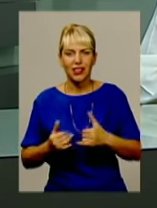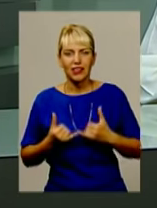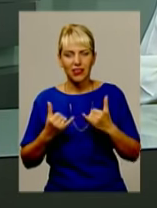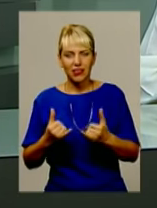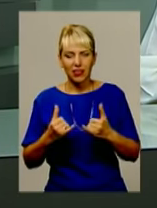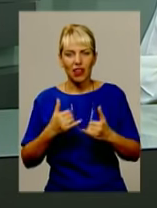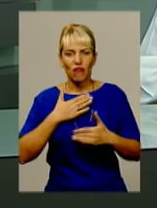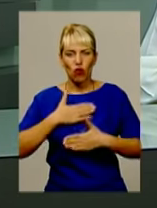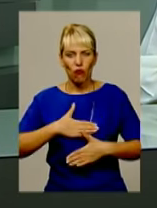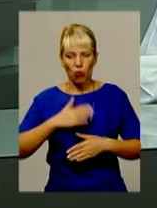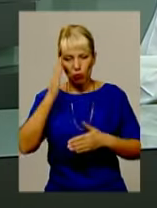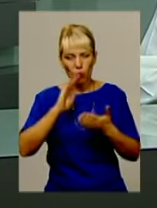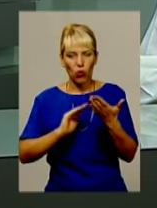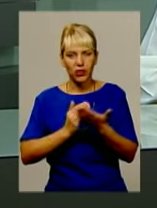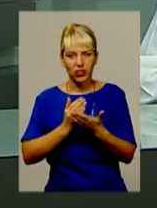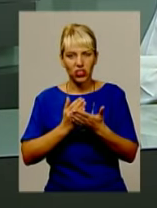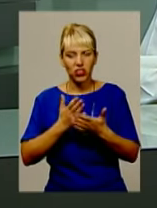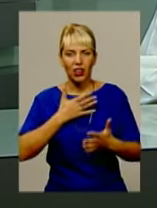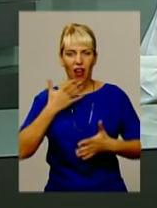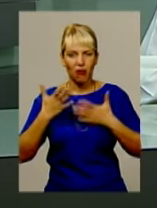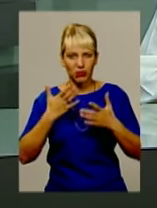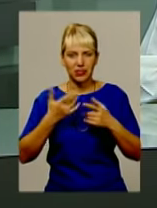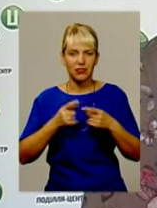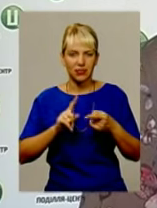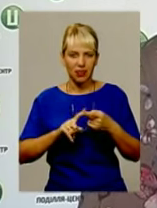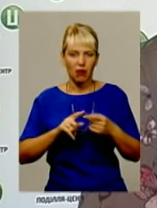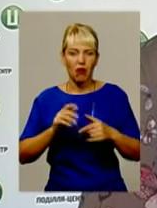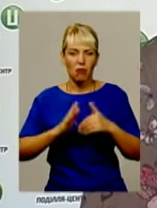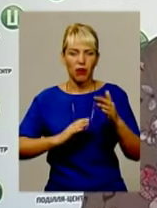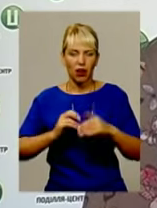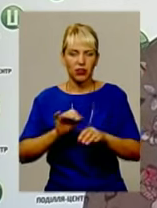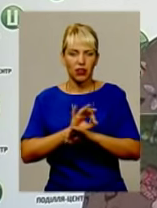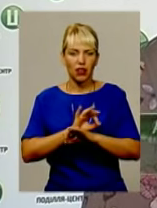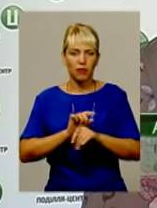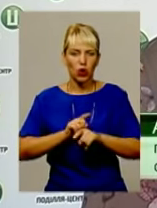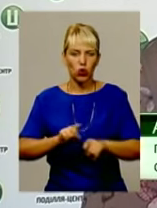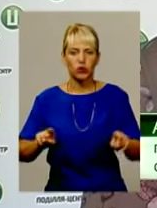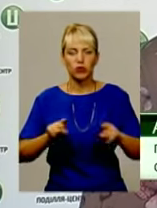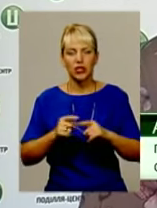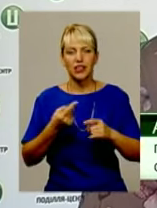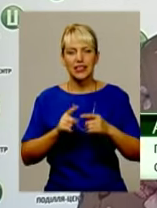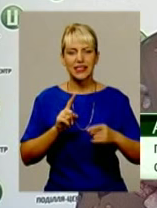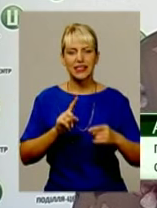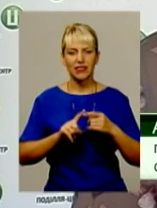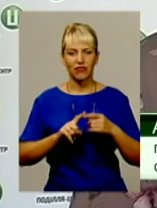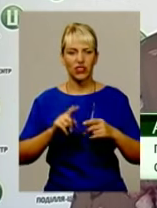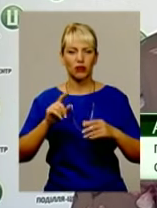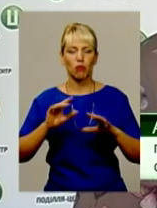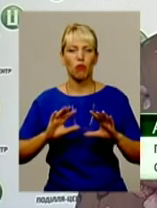політичних амбіцій практика розповсюджена. «Відбувається типова маніпуляція